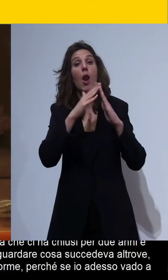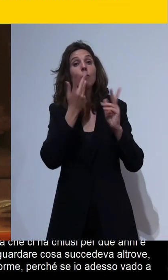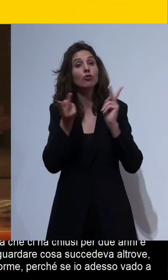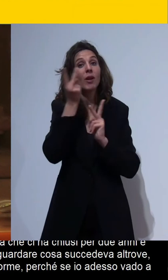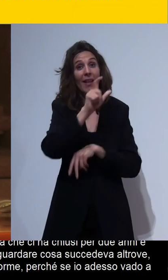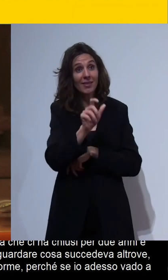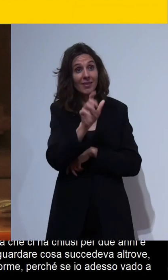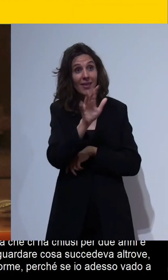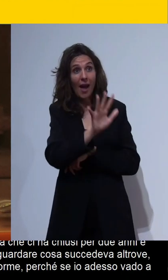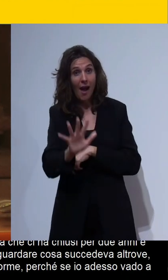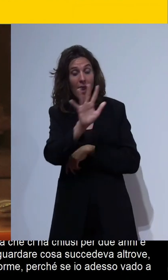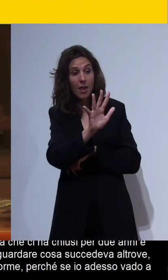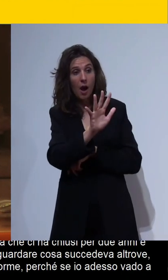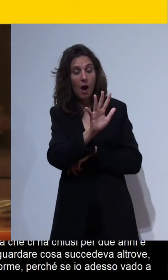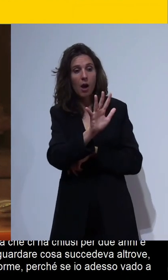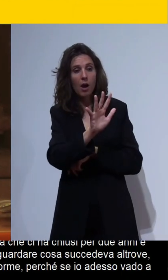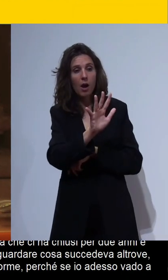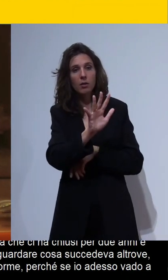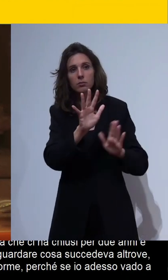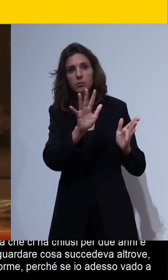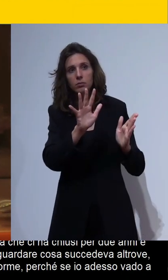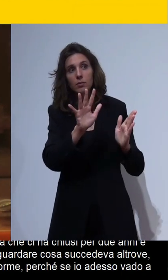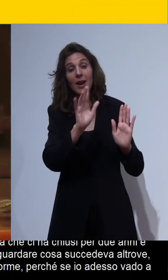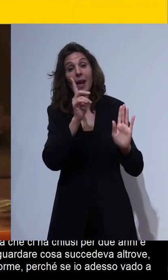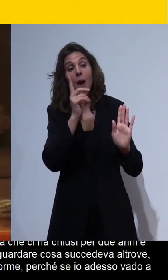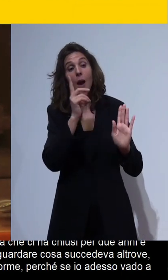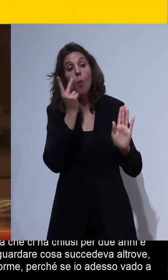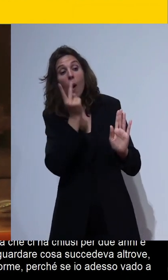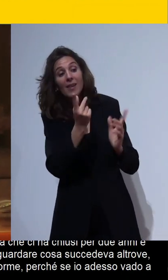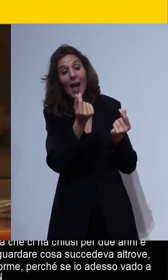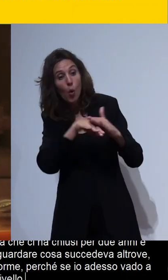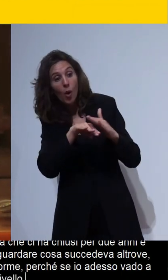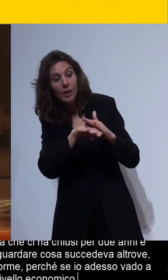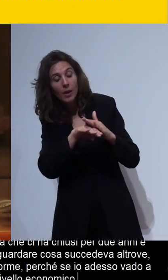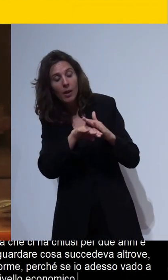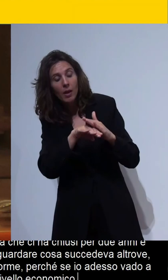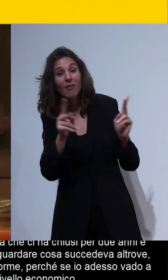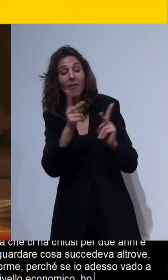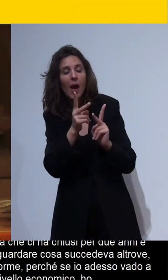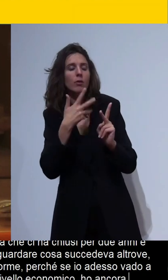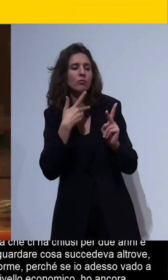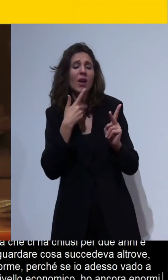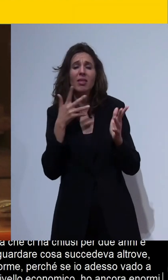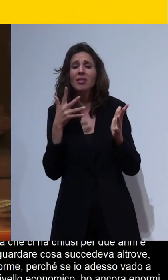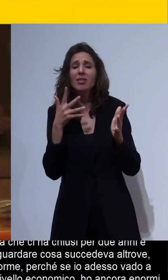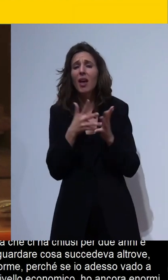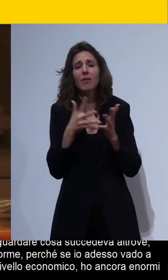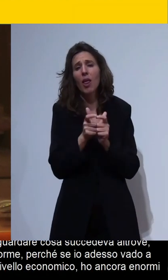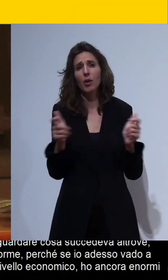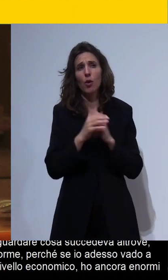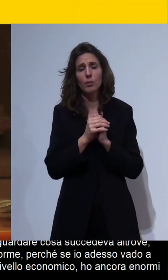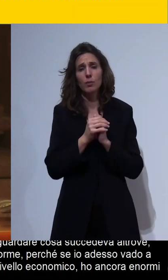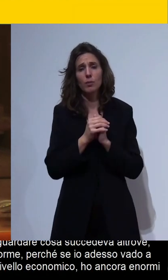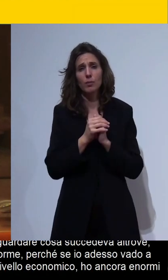piave qualunque livello economico ho ancora enormi difficoltà prima Federica